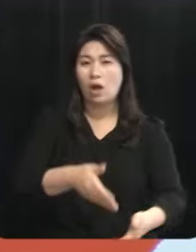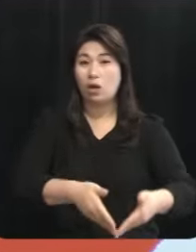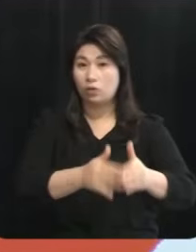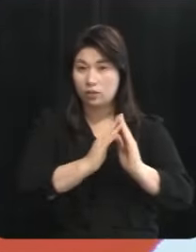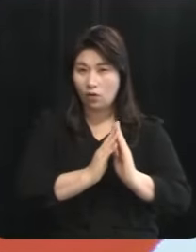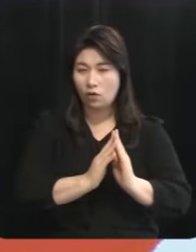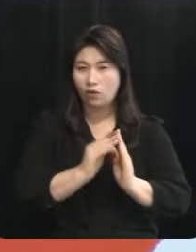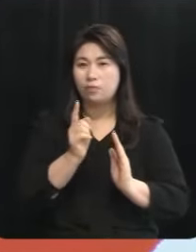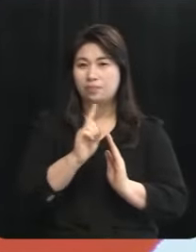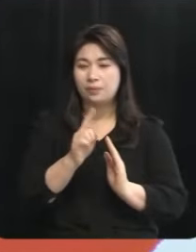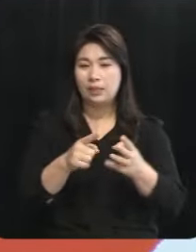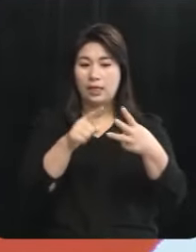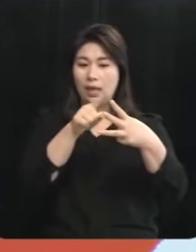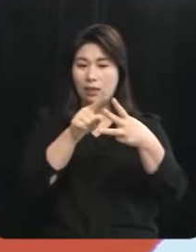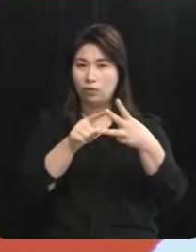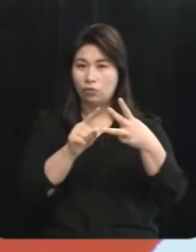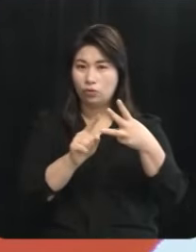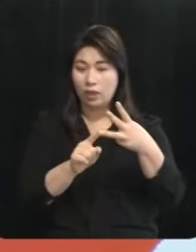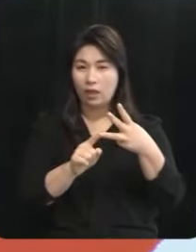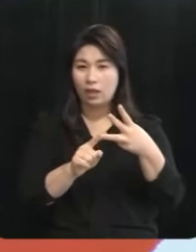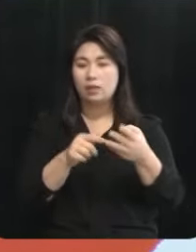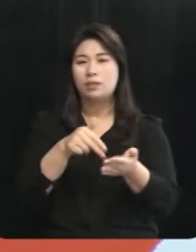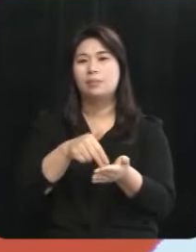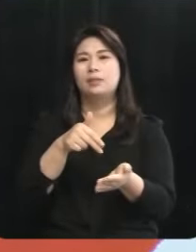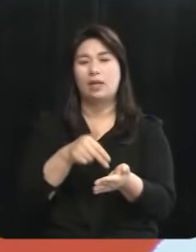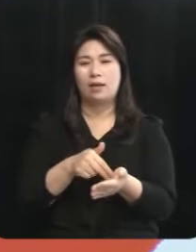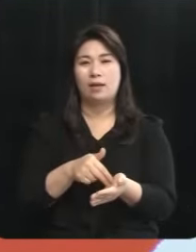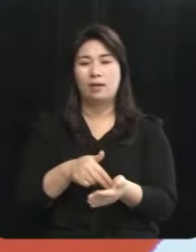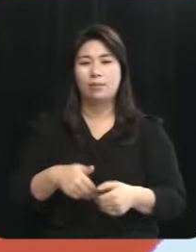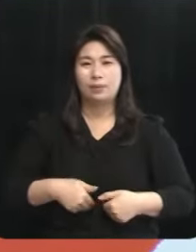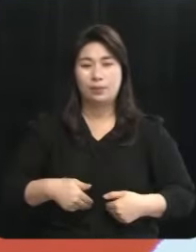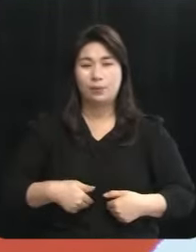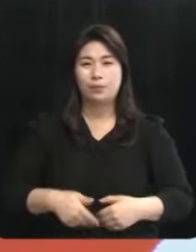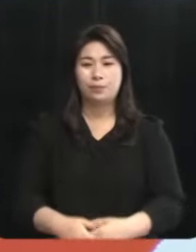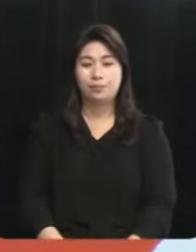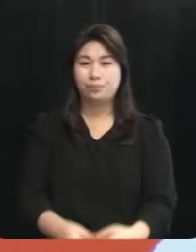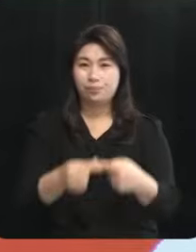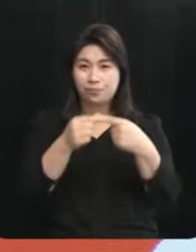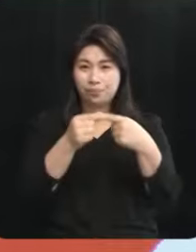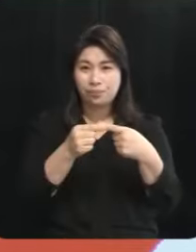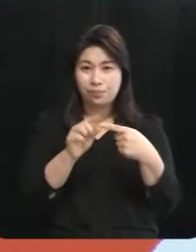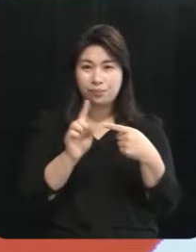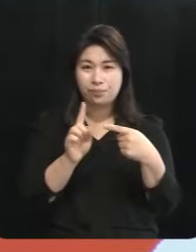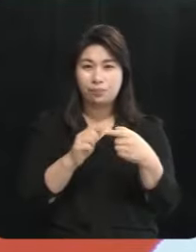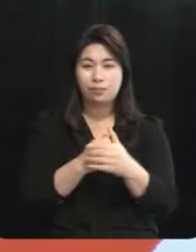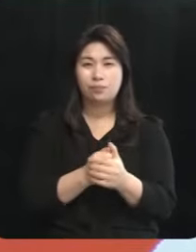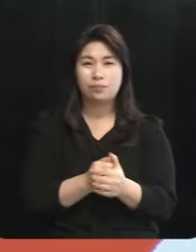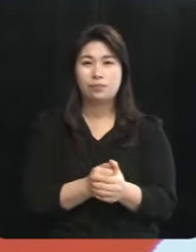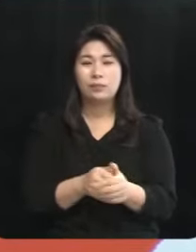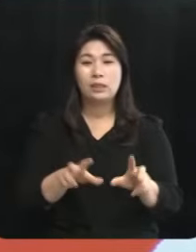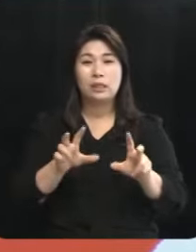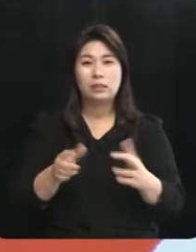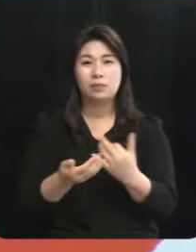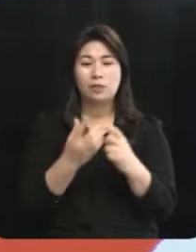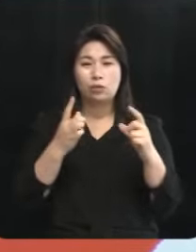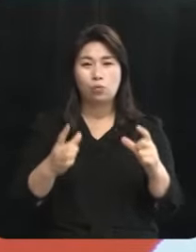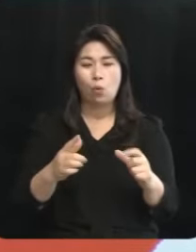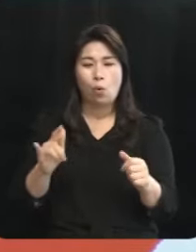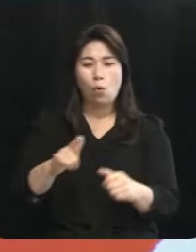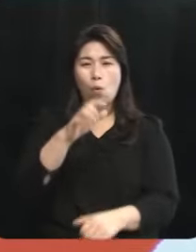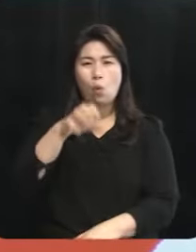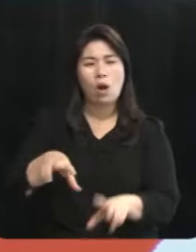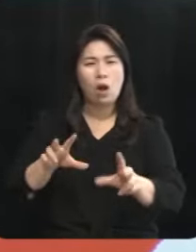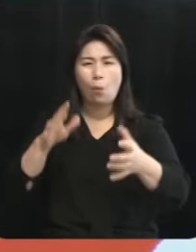세 가지 실용적인 측면에서 접근해야 된다고 봅니다 첫 번째는 아시다시피 지금 제주 현 공항의